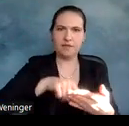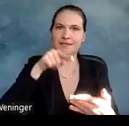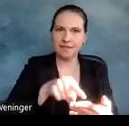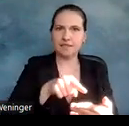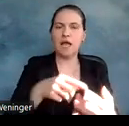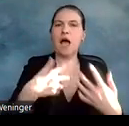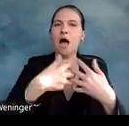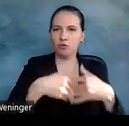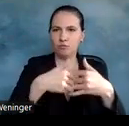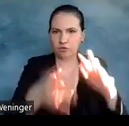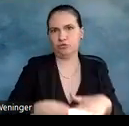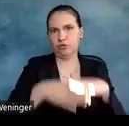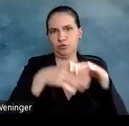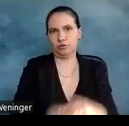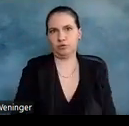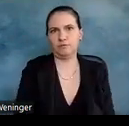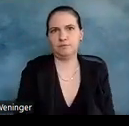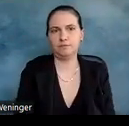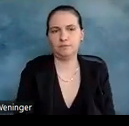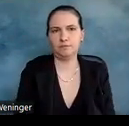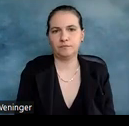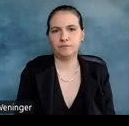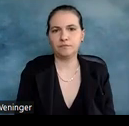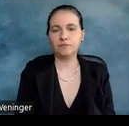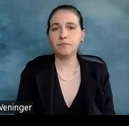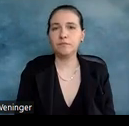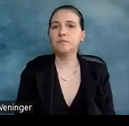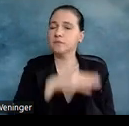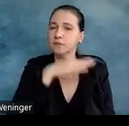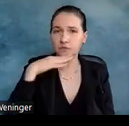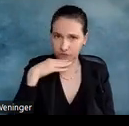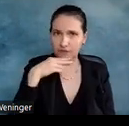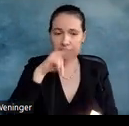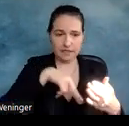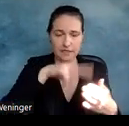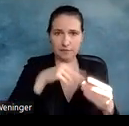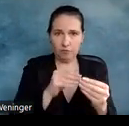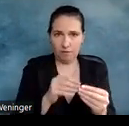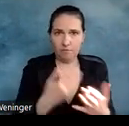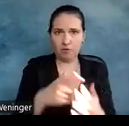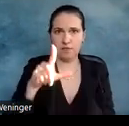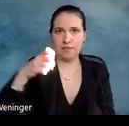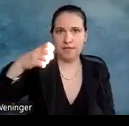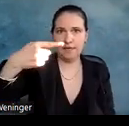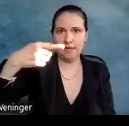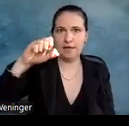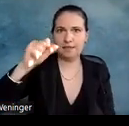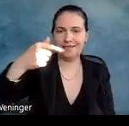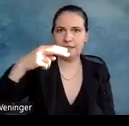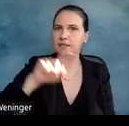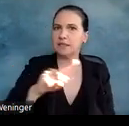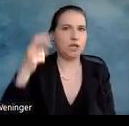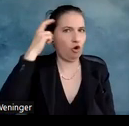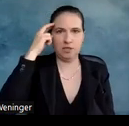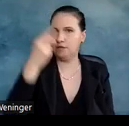dem Augenblick unterstützt. Die meisten Leseprobleme einschließlich Legasthenie sind nicht kognitiv oder psychologisch